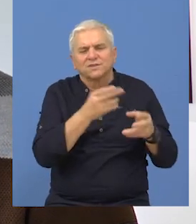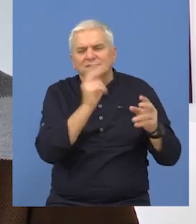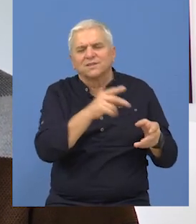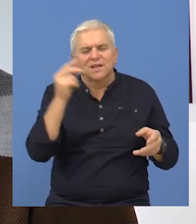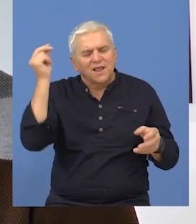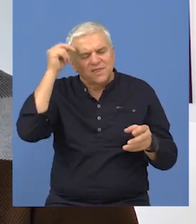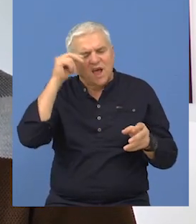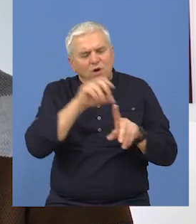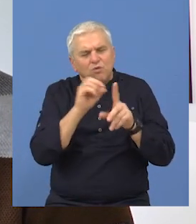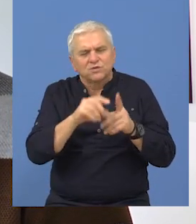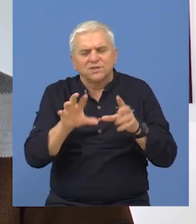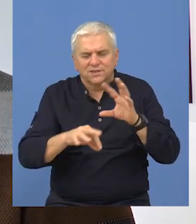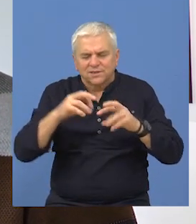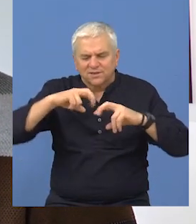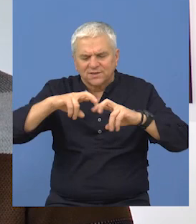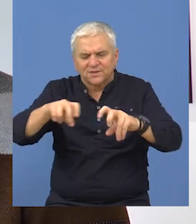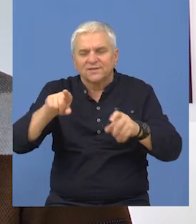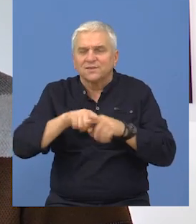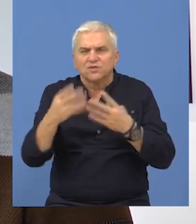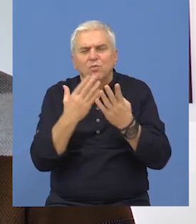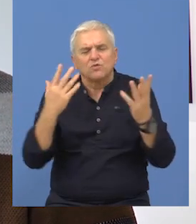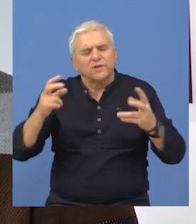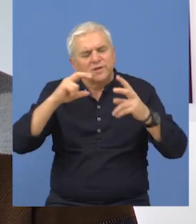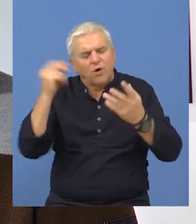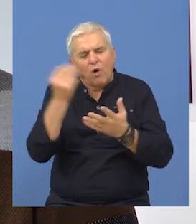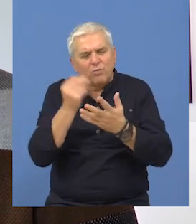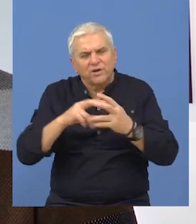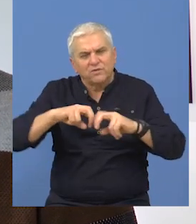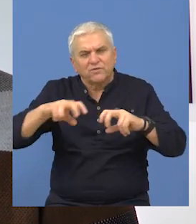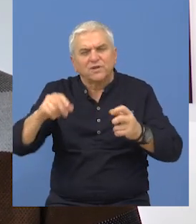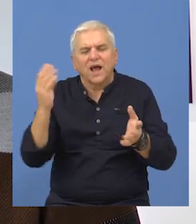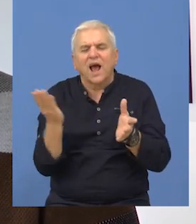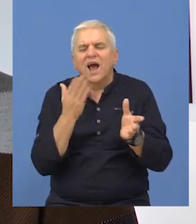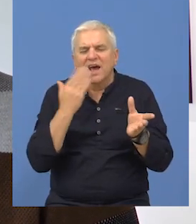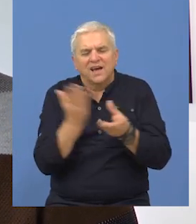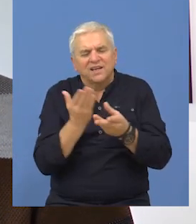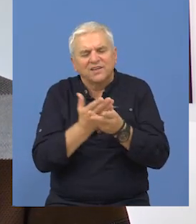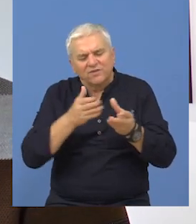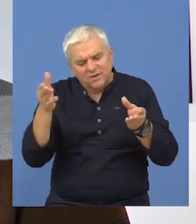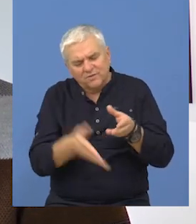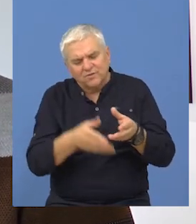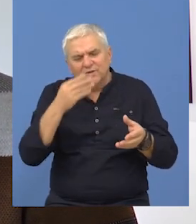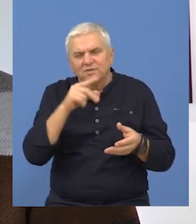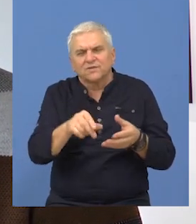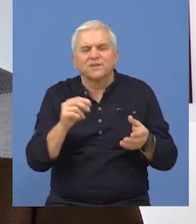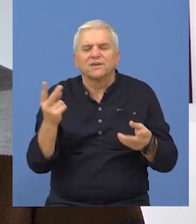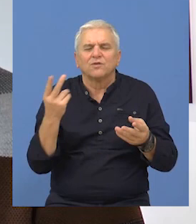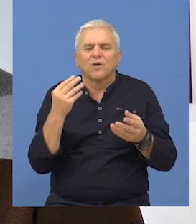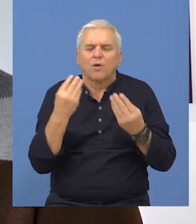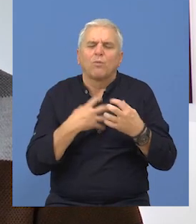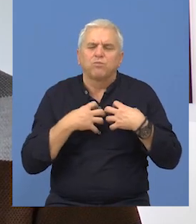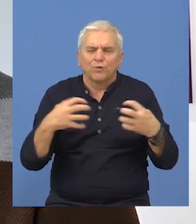se podvrgavaju naučnoj obradi, ali i muzejskoj obradi, znači oni se bukvalno akviriraju, odnosno inkorporiraju u